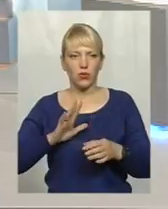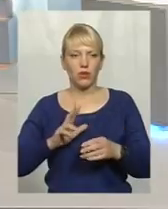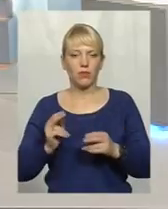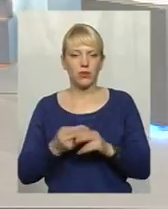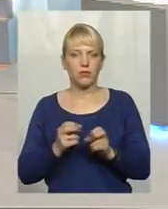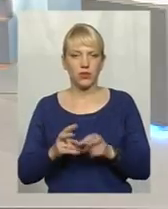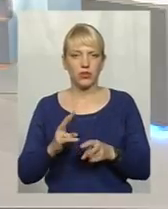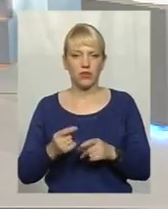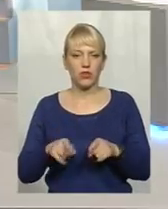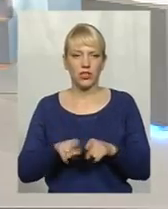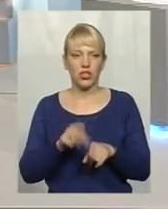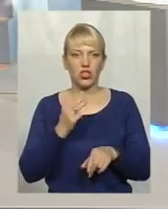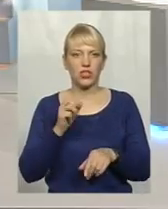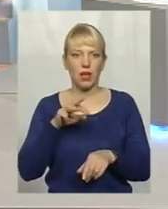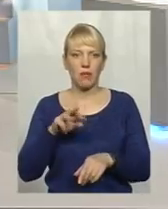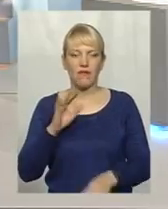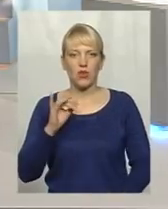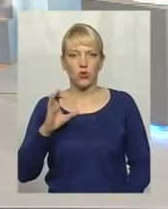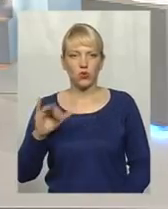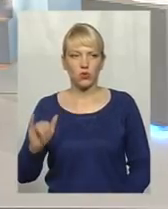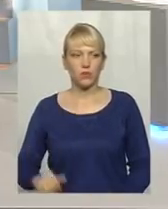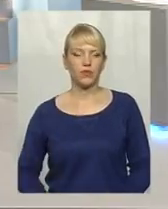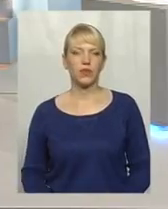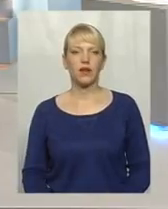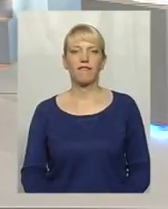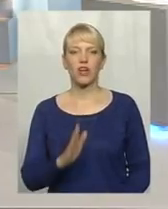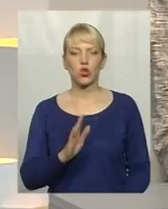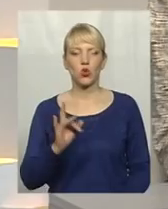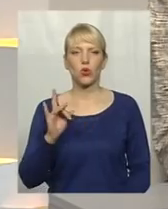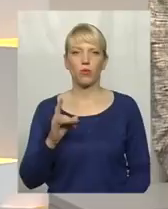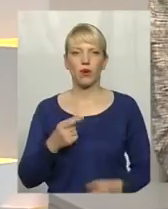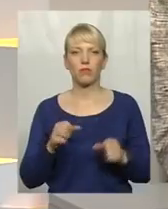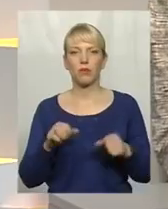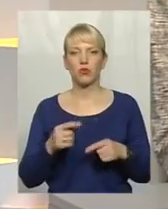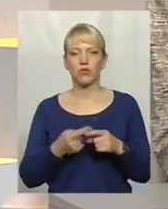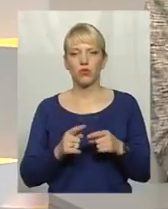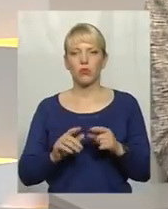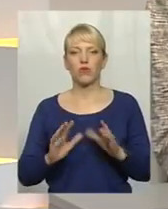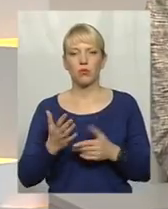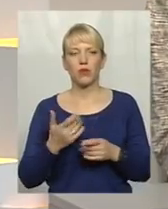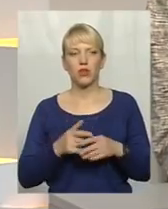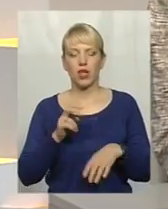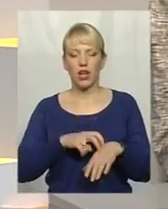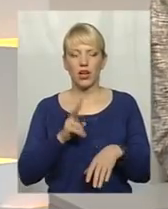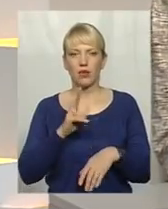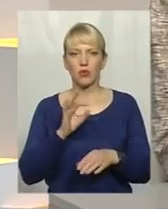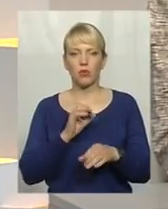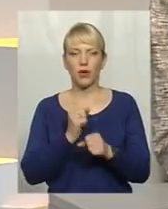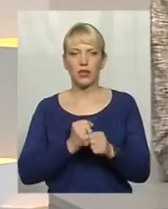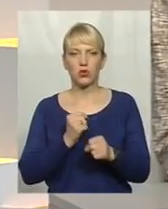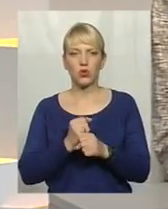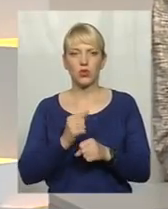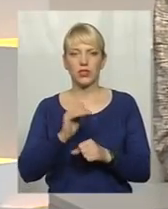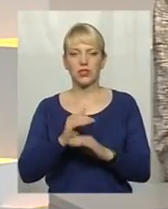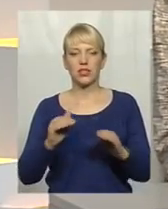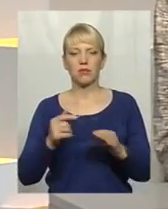штаму вірусу. Вікторія Романівна, не будь в цьому випадку лікарям, які працюють з дітьми, складніше, тому що вони зазвичай